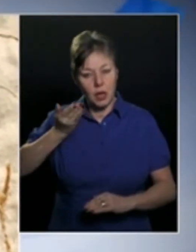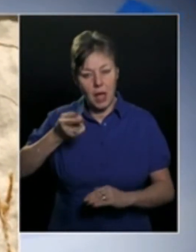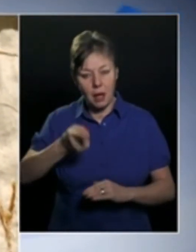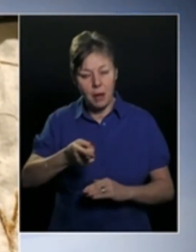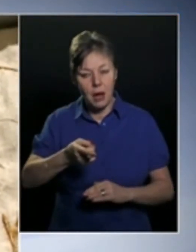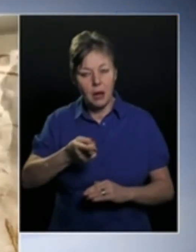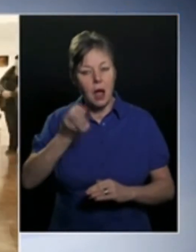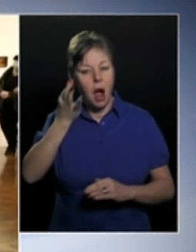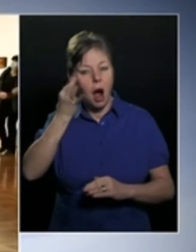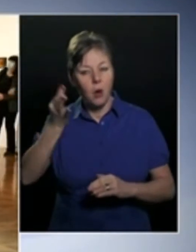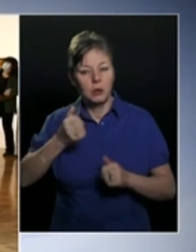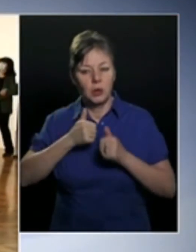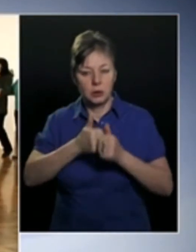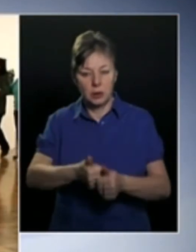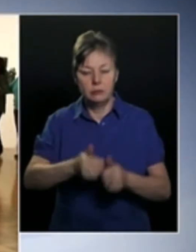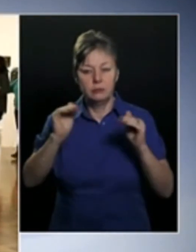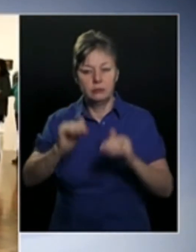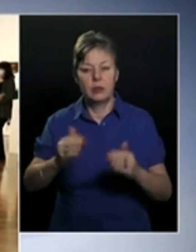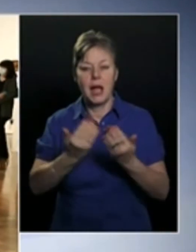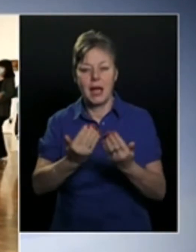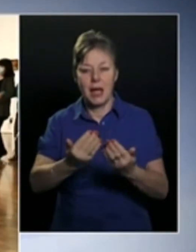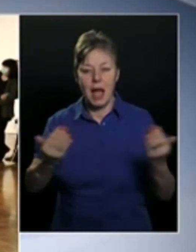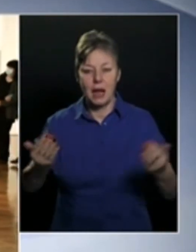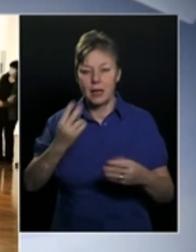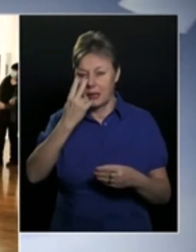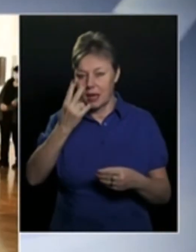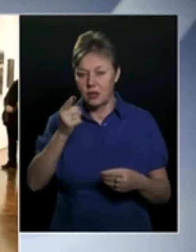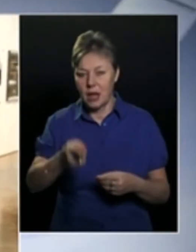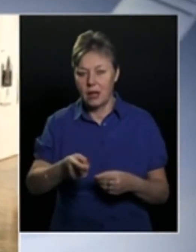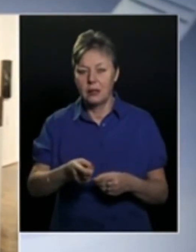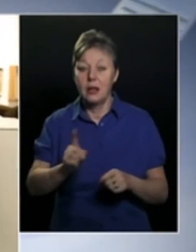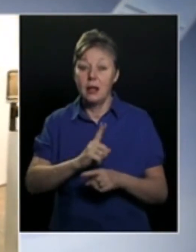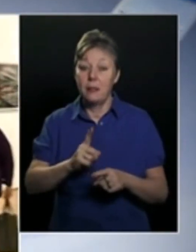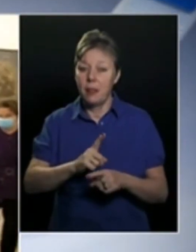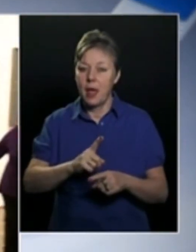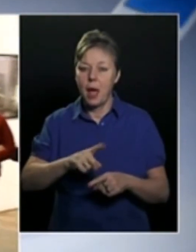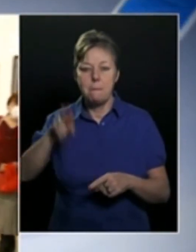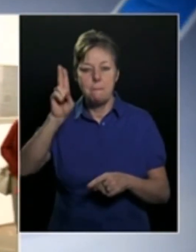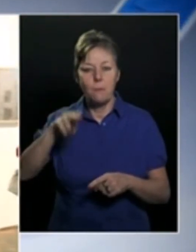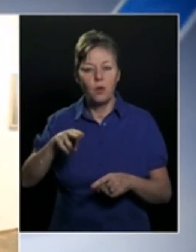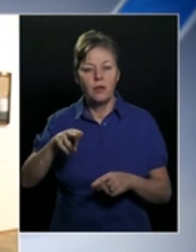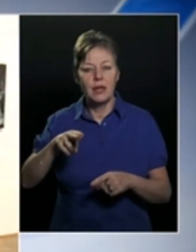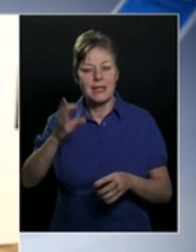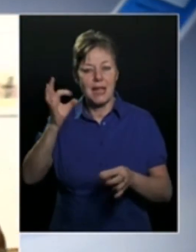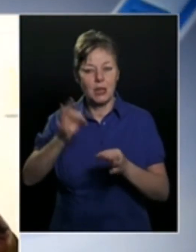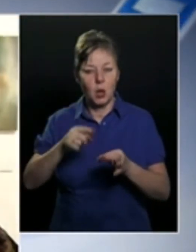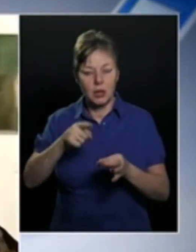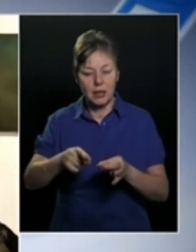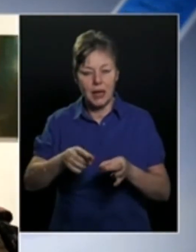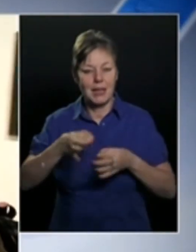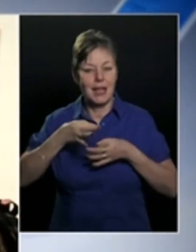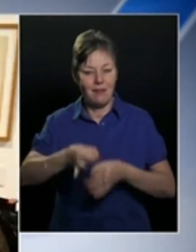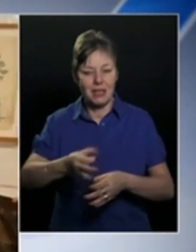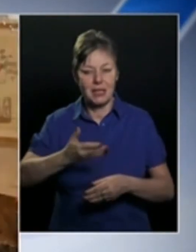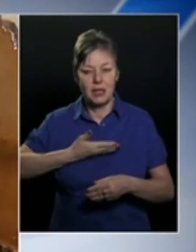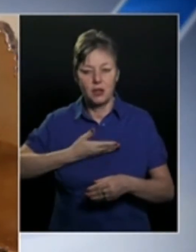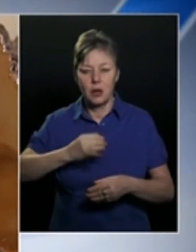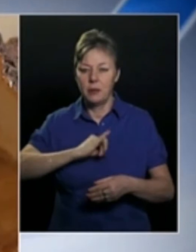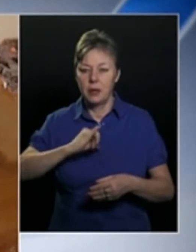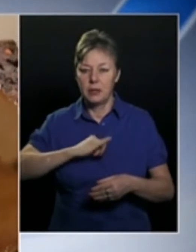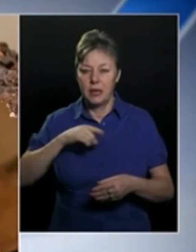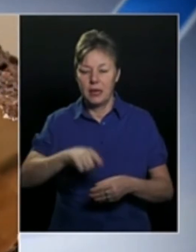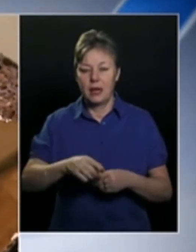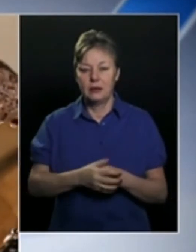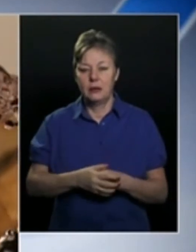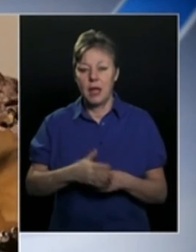kiemelnünk, hogy az audionarrációval támogatott kiállítás látogatáson nem művészet-történeti tárlatvezetést kapnak az